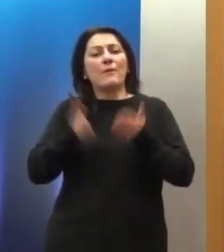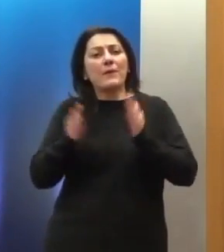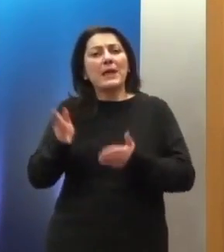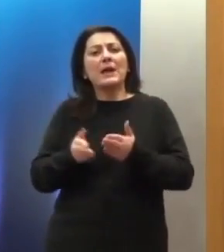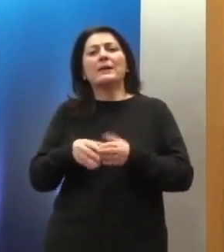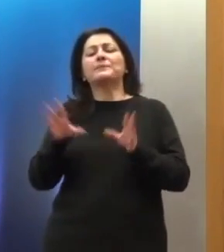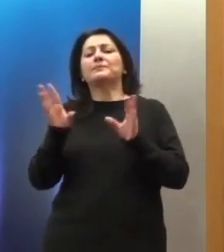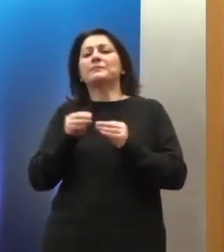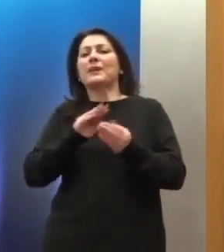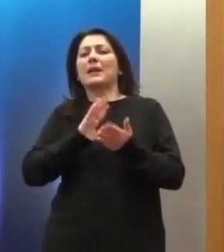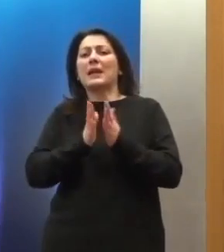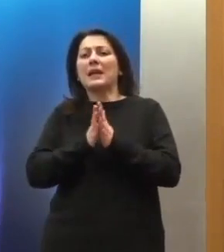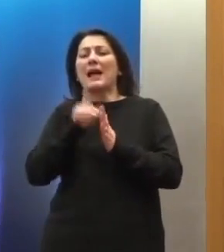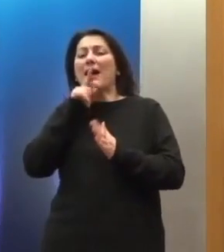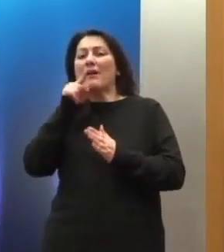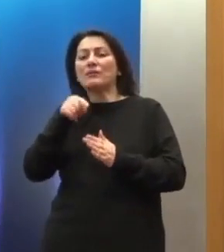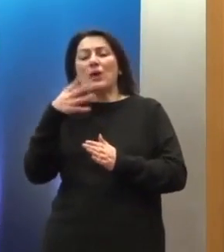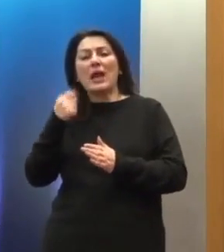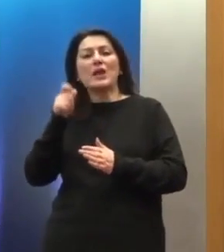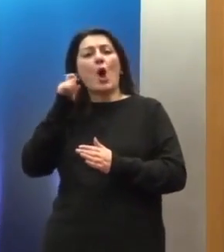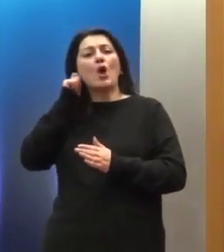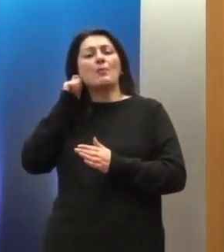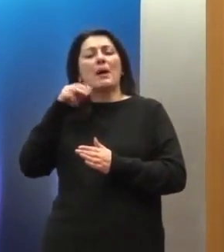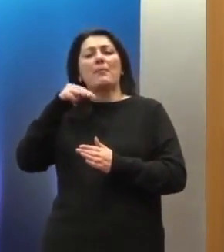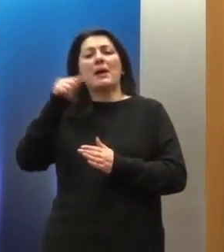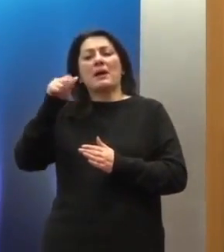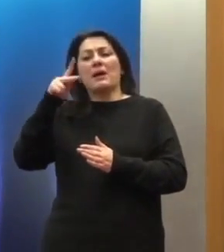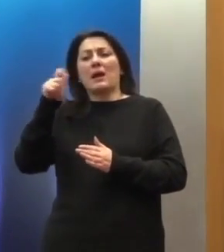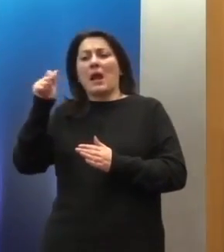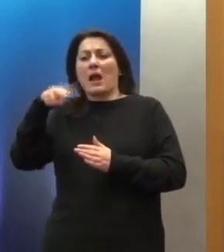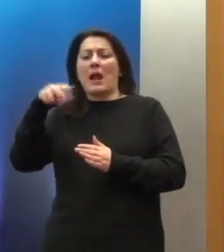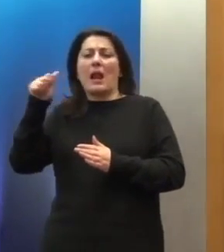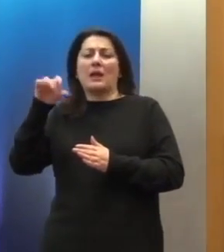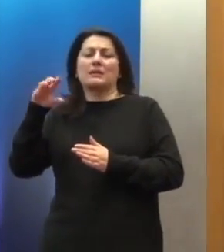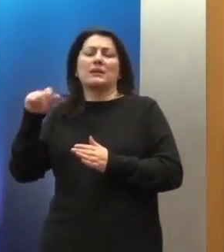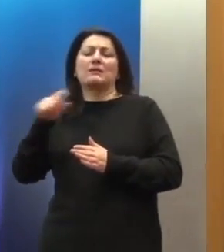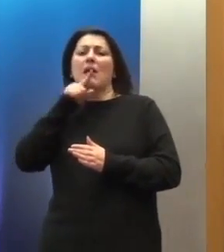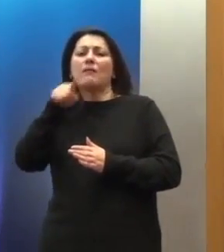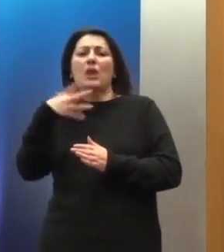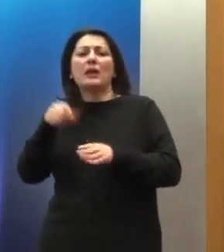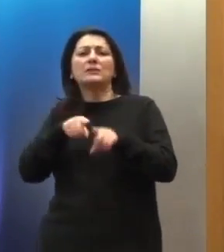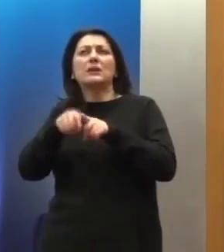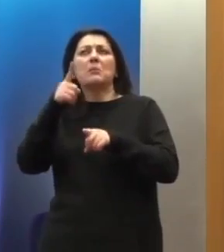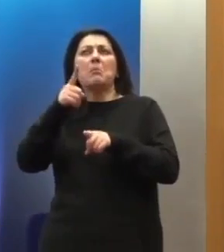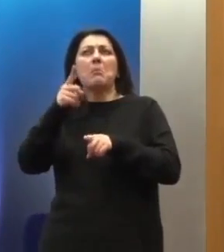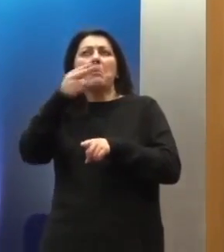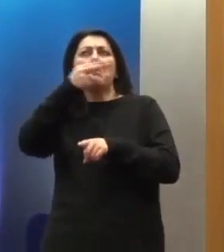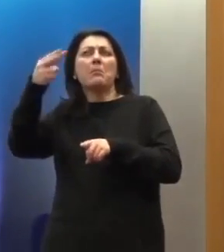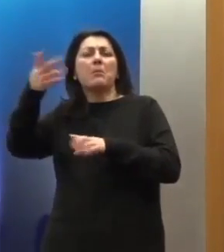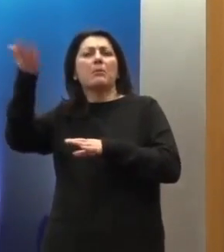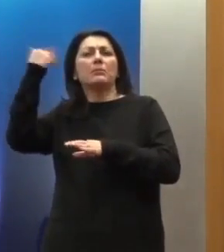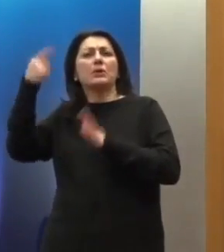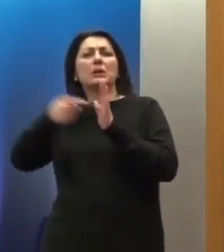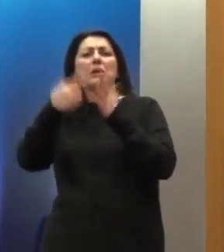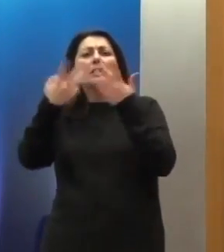υποθέσεων επωνομάζεται μακαρατζής, που ανάγεται σε μια υποθέση του 1998. Συνεπώς δεν είναι νέο